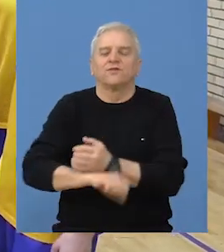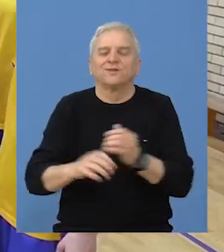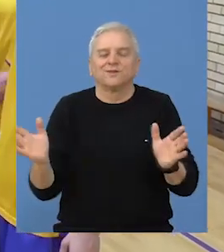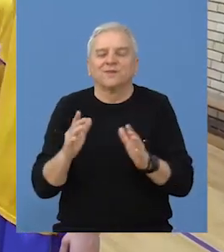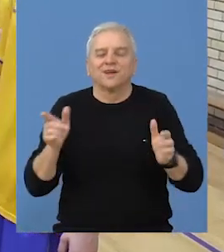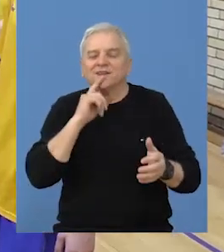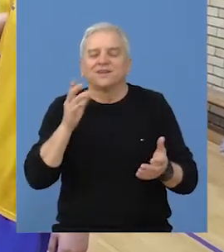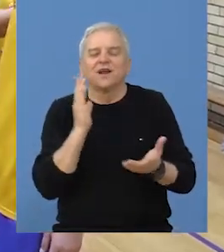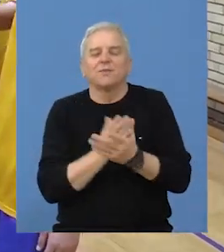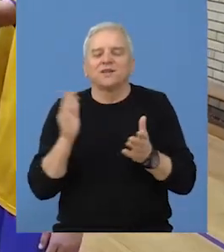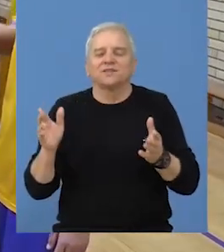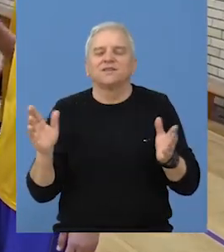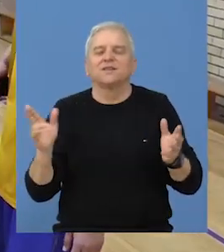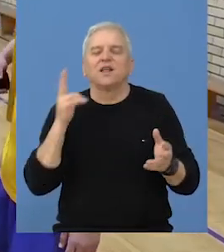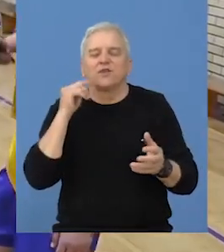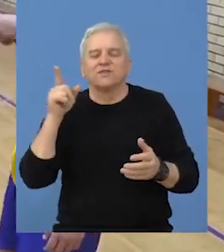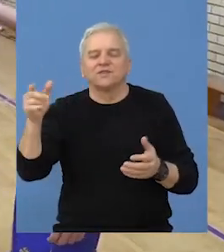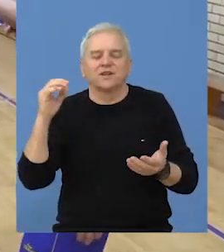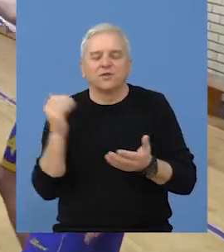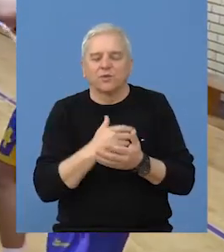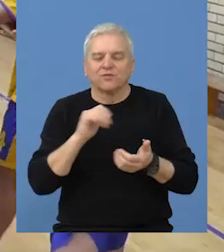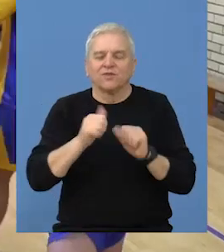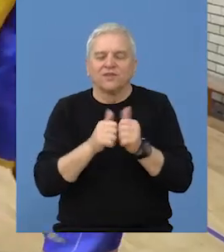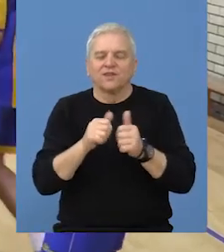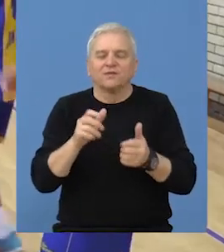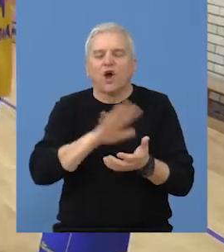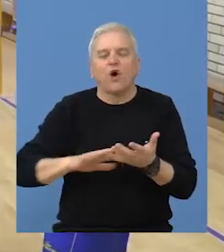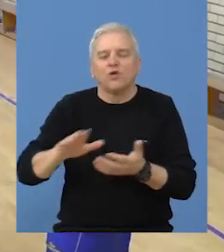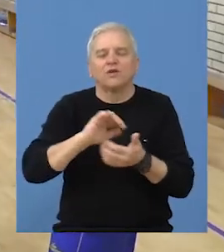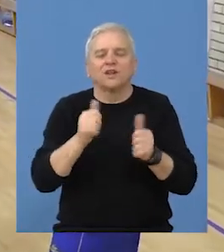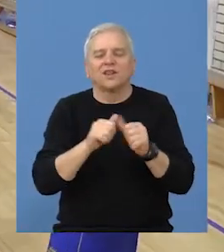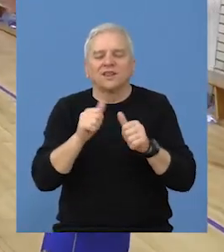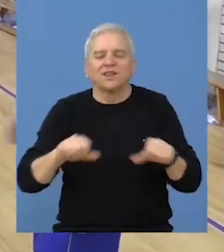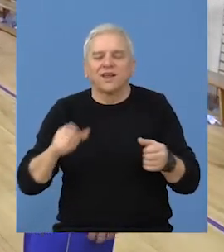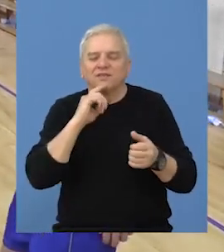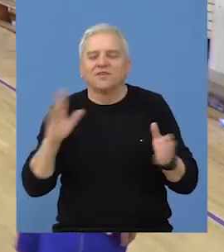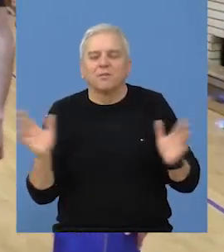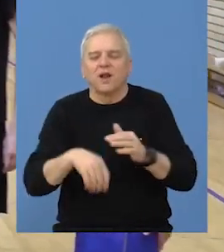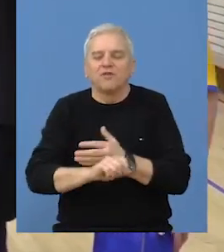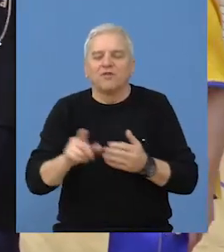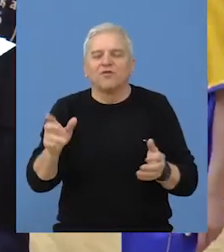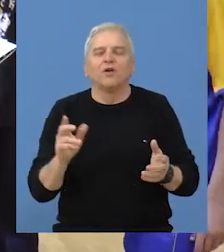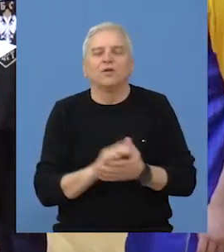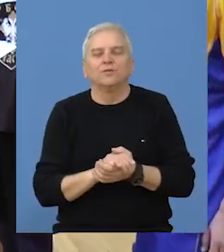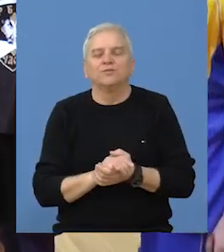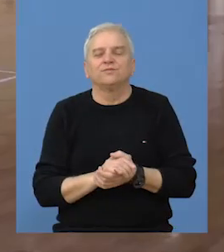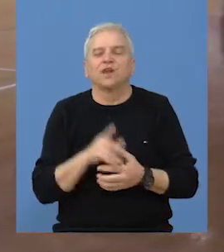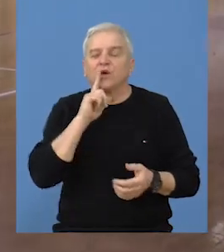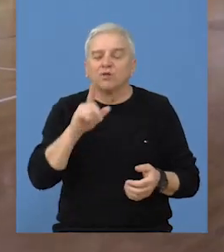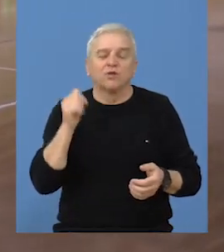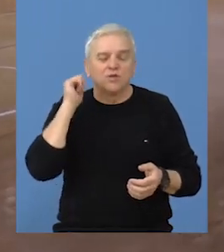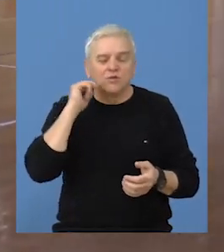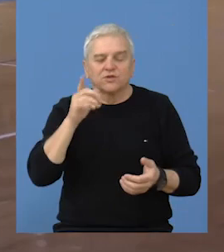Fucaleri srednje Mašinske škole Novi Sad popednici su okružnog takmičenja u malom futbalu, otnosno futsalu,